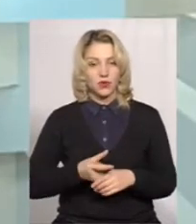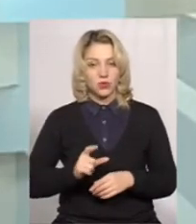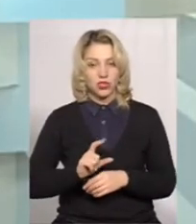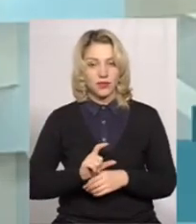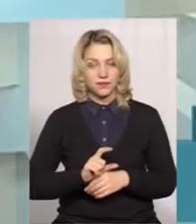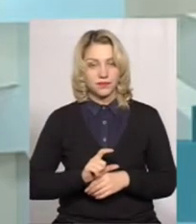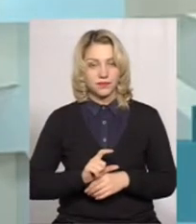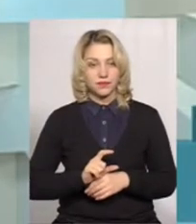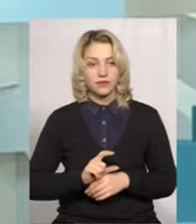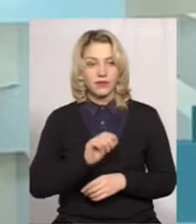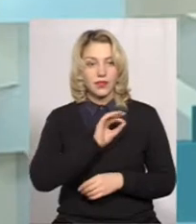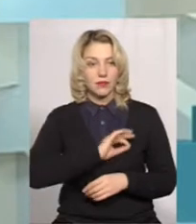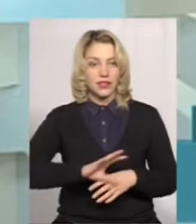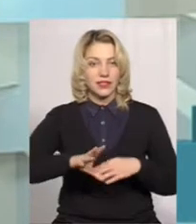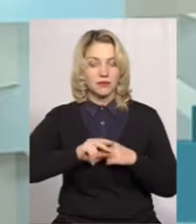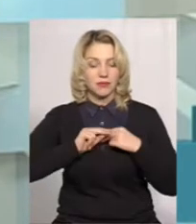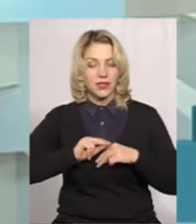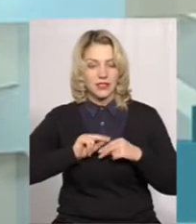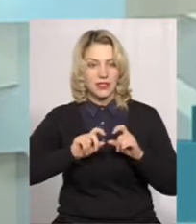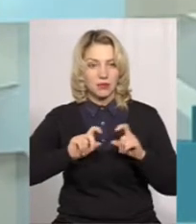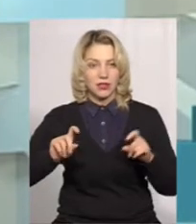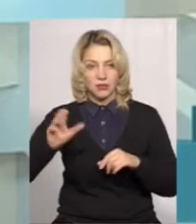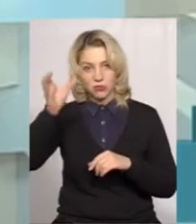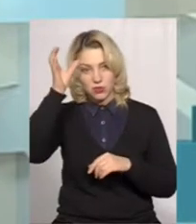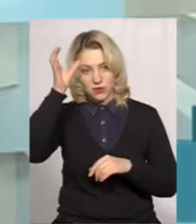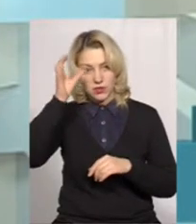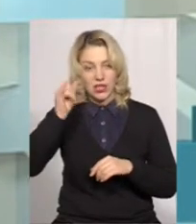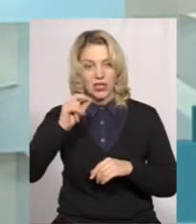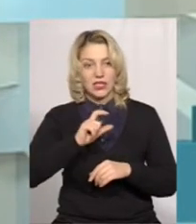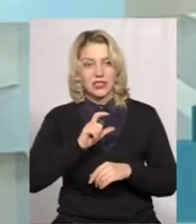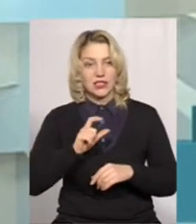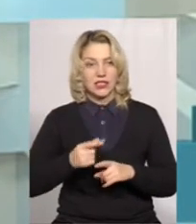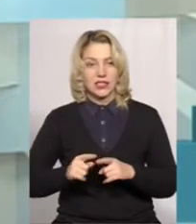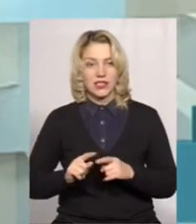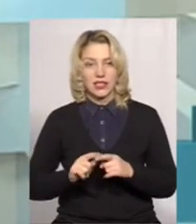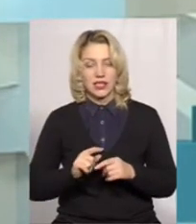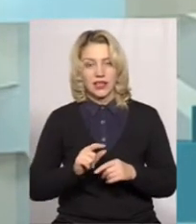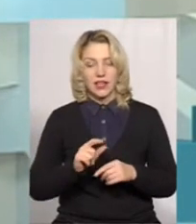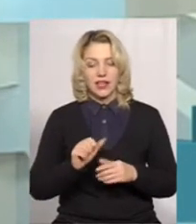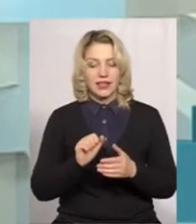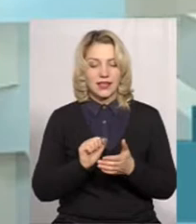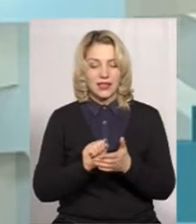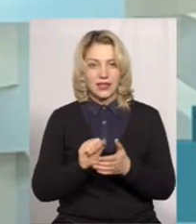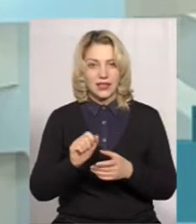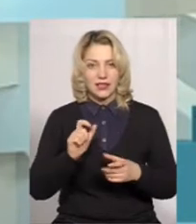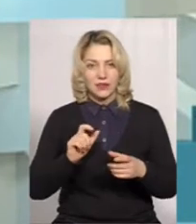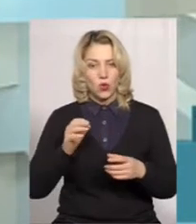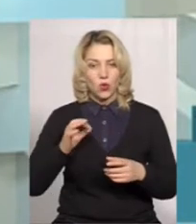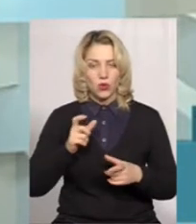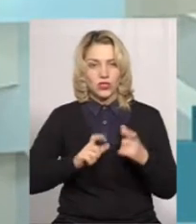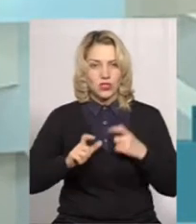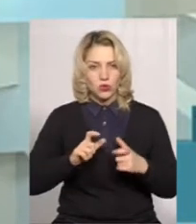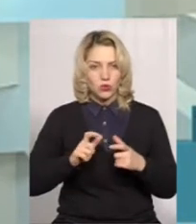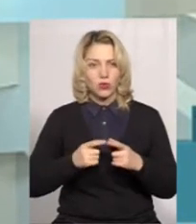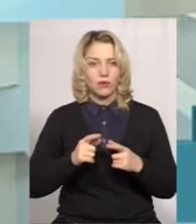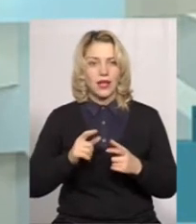плідна співпраця з департаментом освіти, з інститутом післядипломної освіти. І по великому